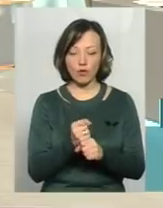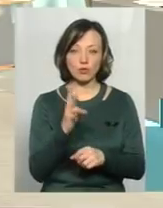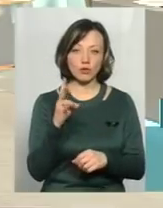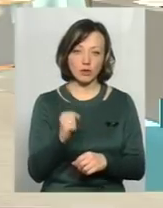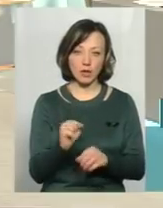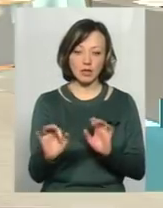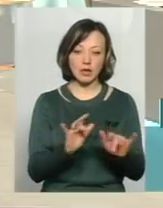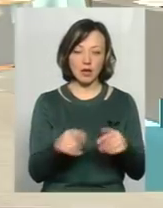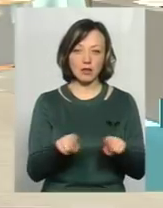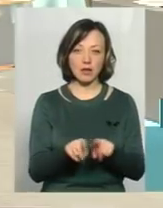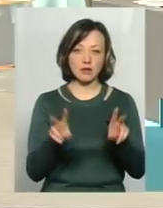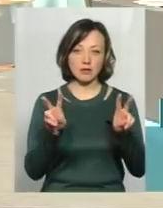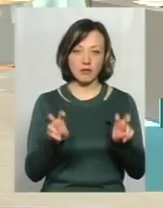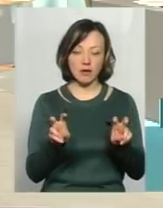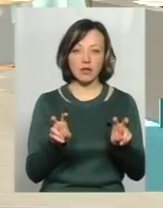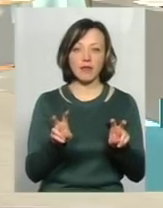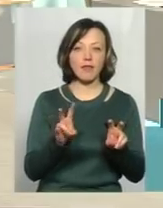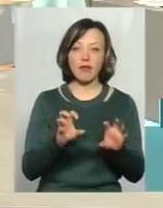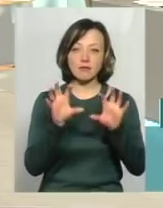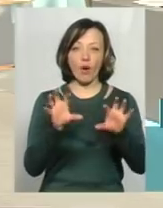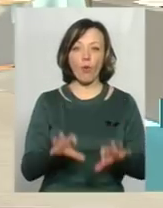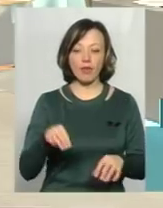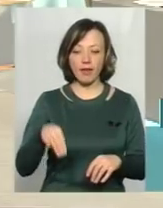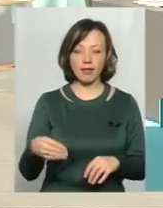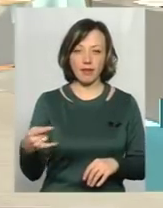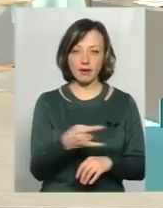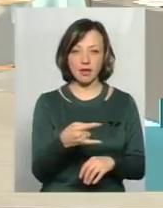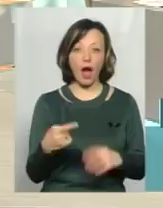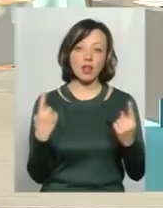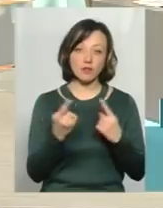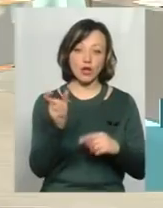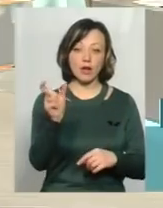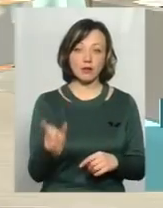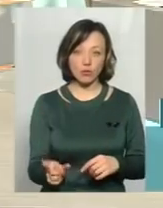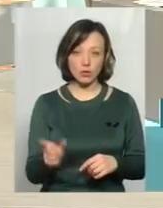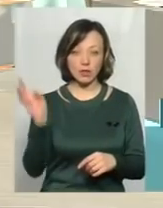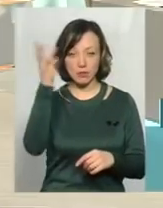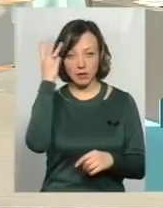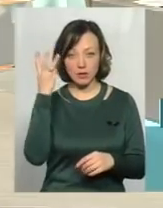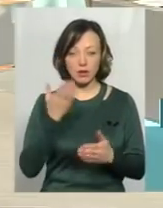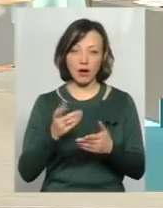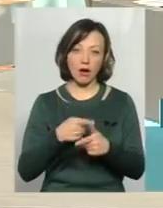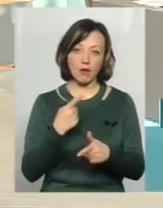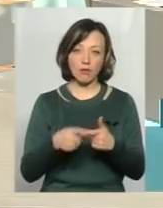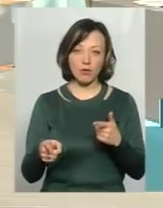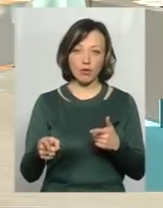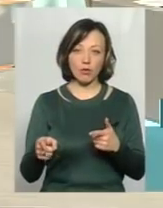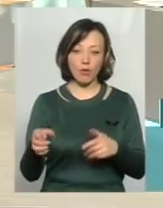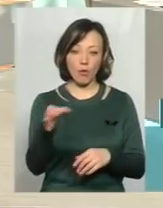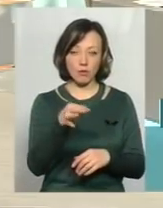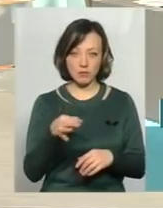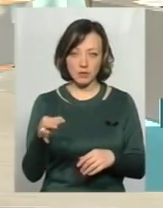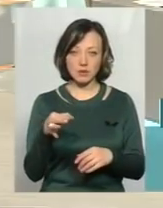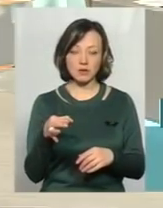діяльність так званих нелегальних таксистів. А звичайний мешканець обласного центру, чи, до прикладу, з